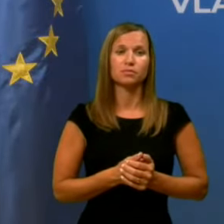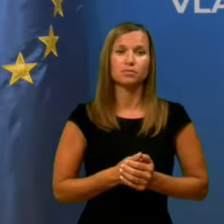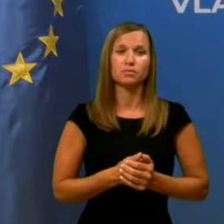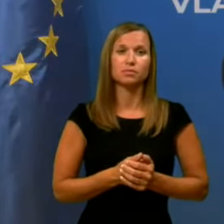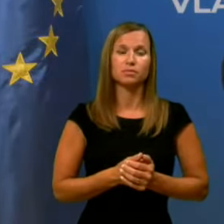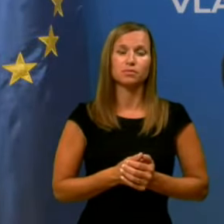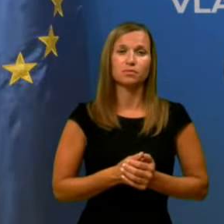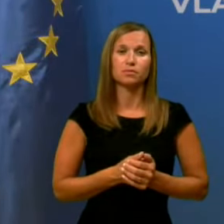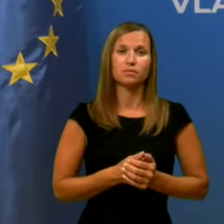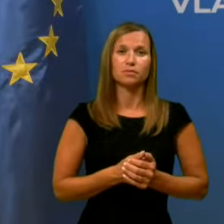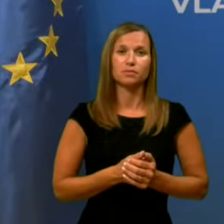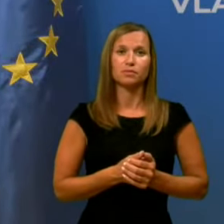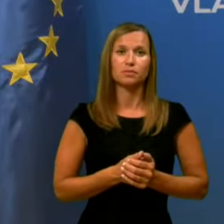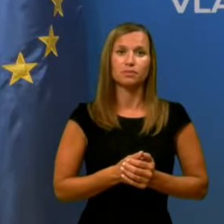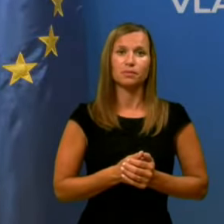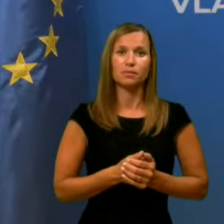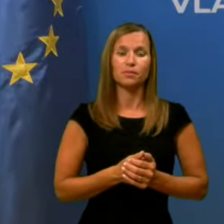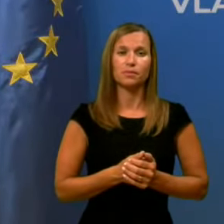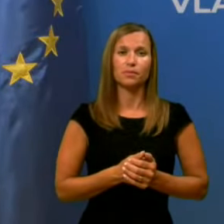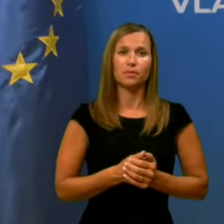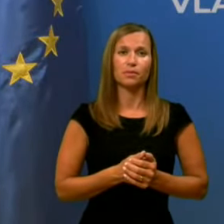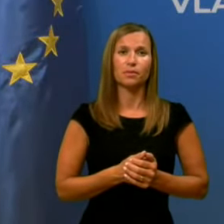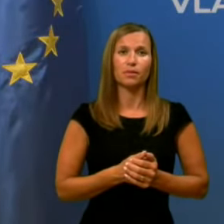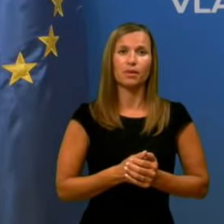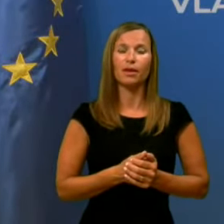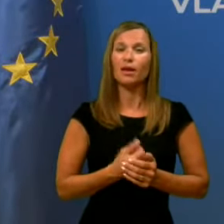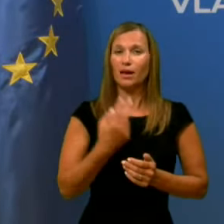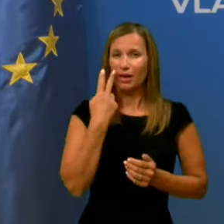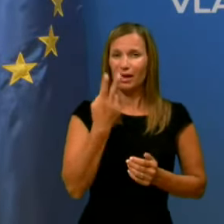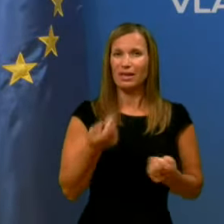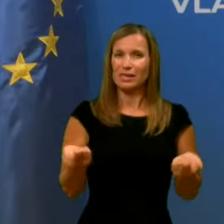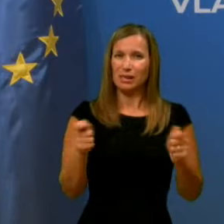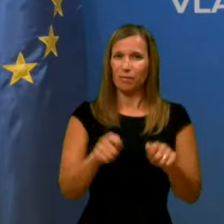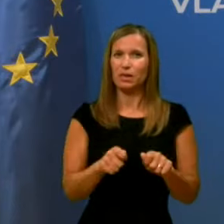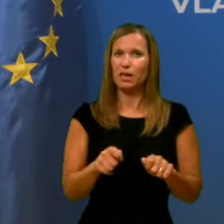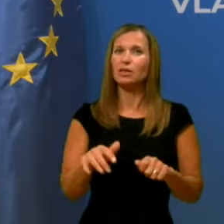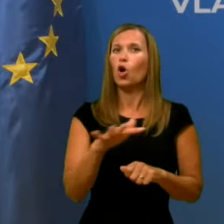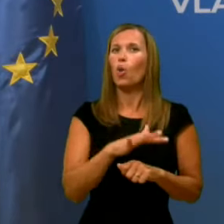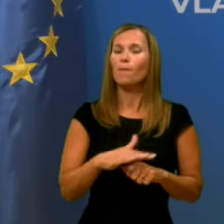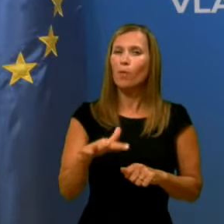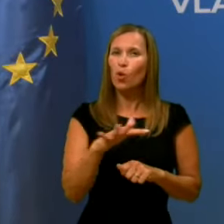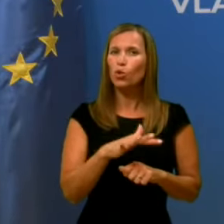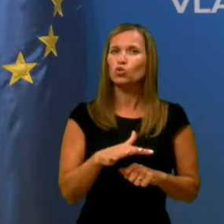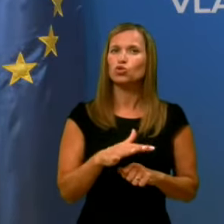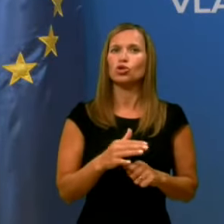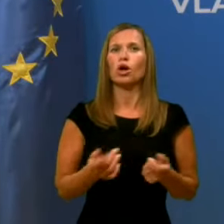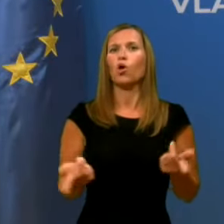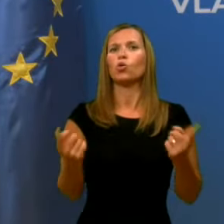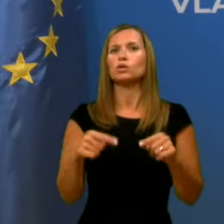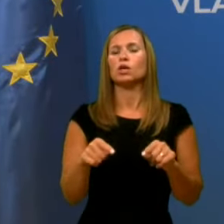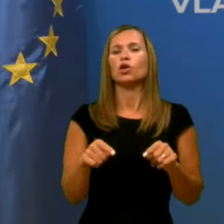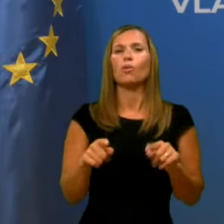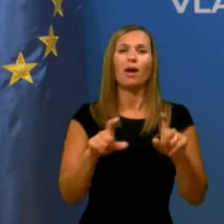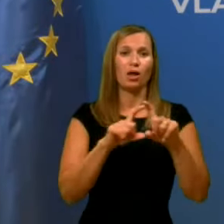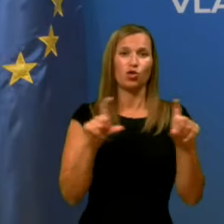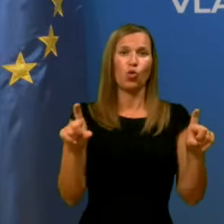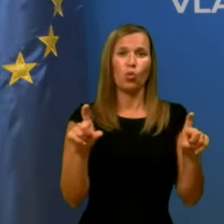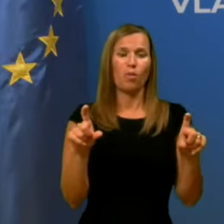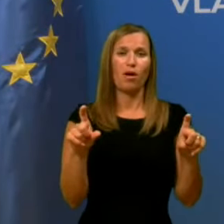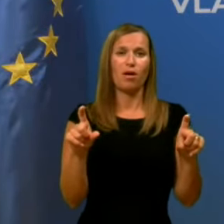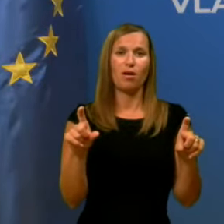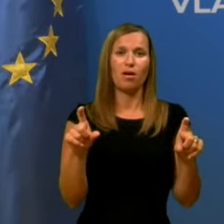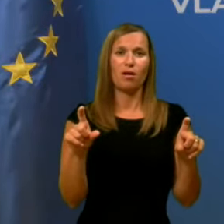Ja, hvala. Zdaj, kar se tiče, sveda, zapiranja območja ali enega doma ali kaj